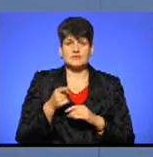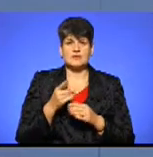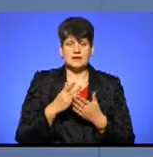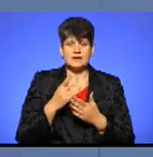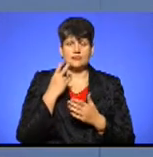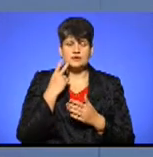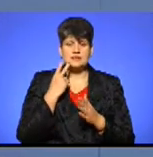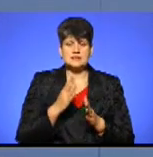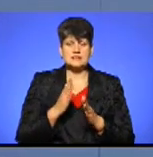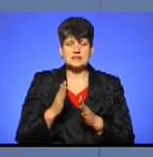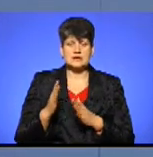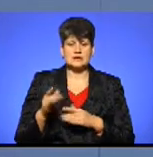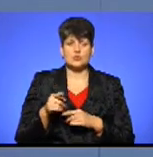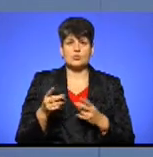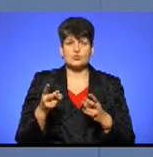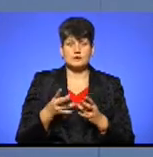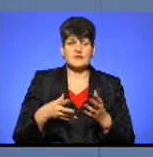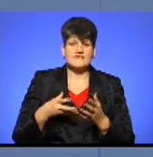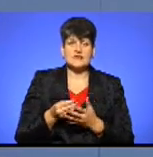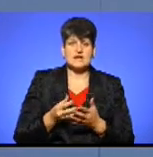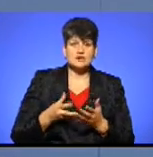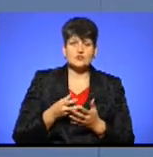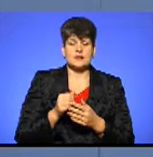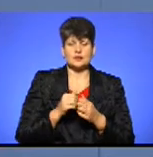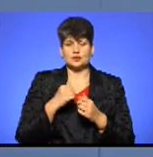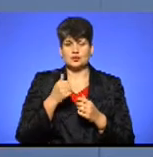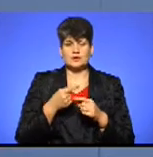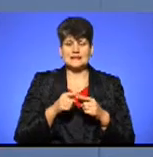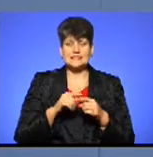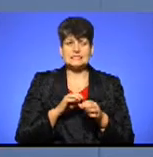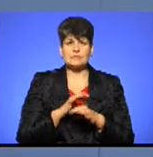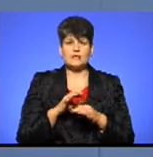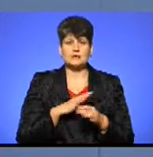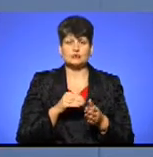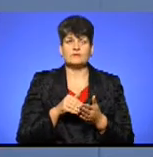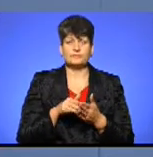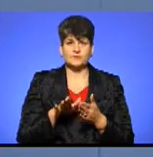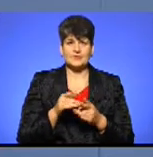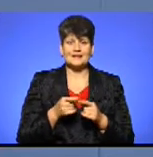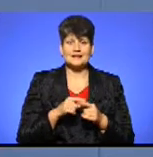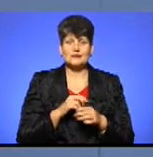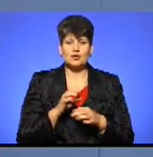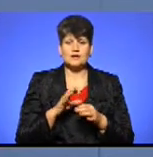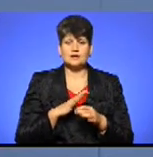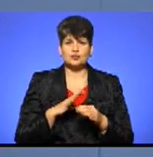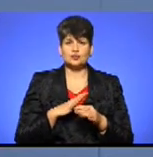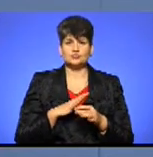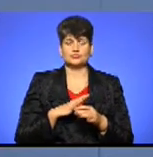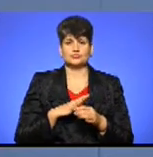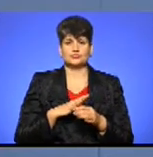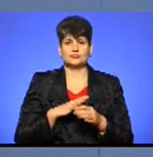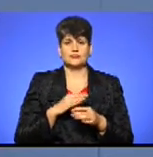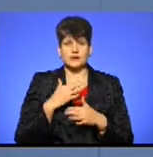і систематичний. Його потрібно буде фінансувати кожного року. Відтак, такі проєкти були відхилені, і таких проєктів було багато, і ми такі проєкти відхиляли.